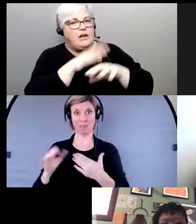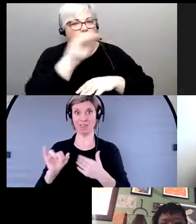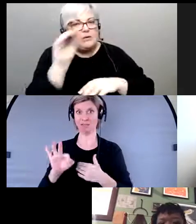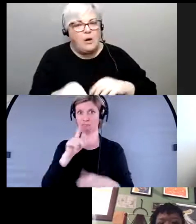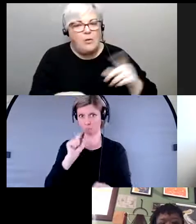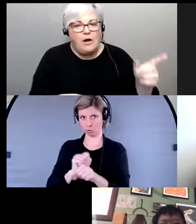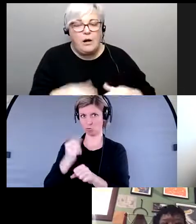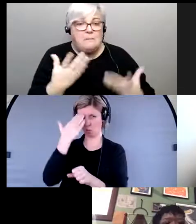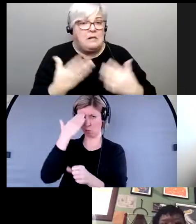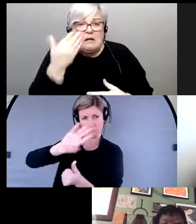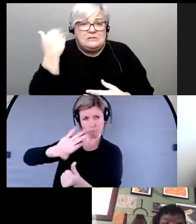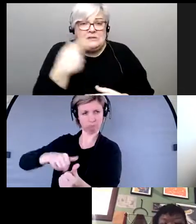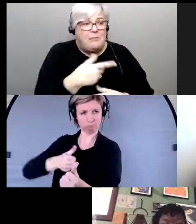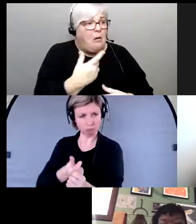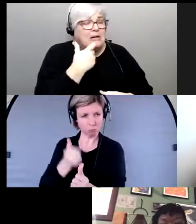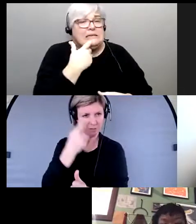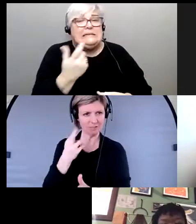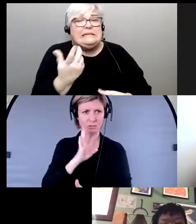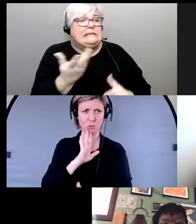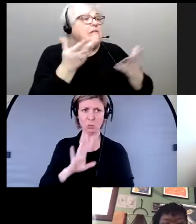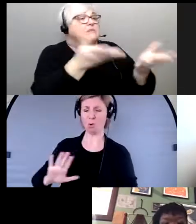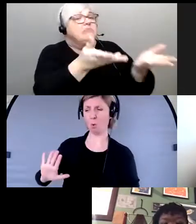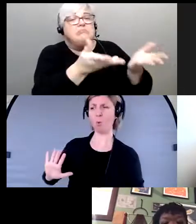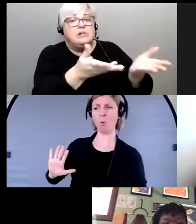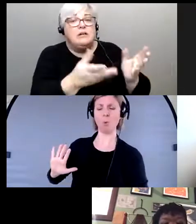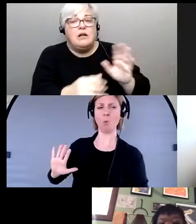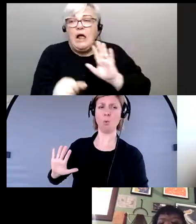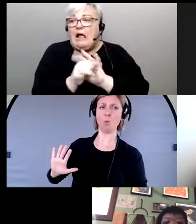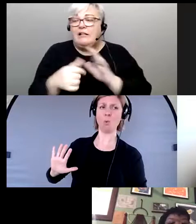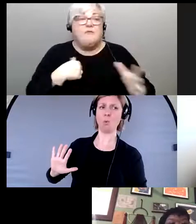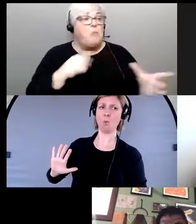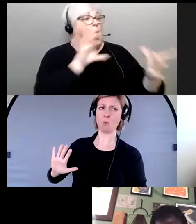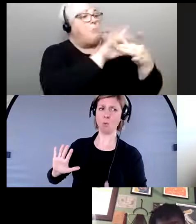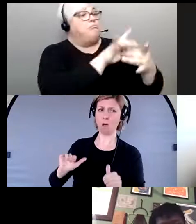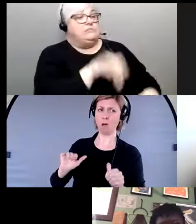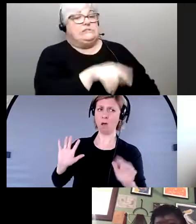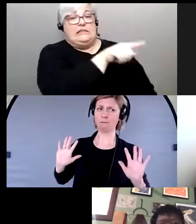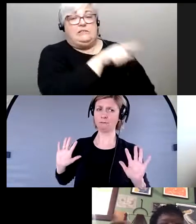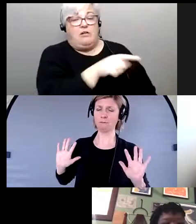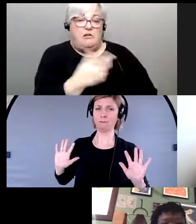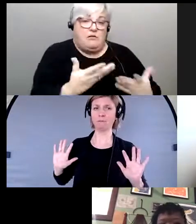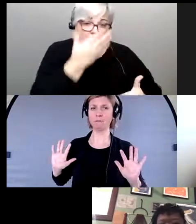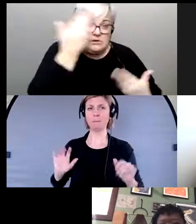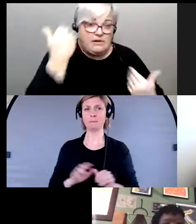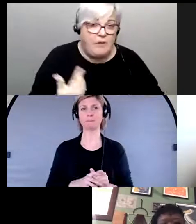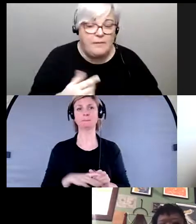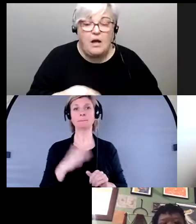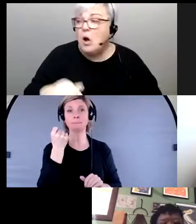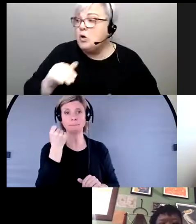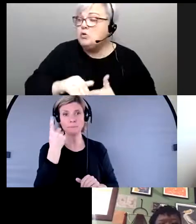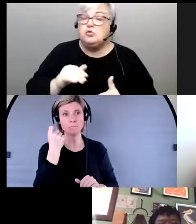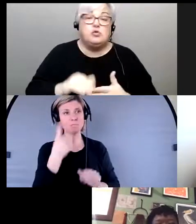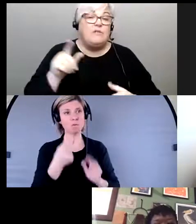beaucoup sur le groupe avec lequel ils s'identifiaient et ce que les politiques radicales font c'est qu